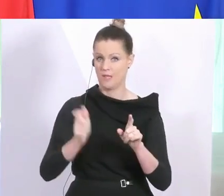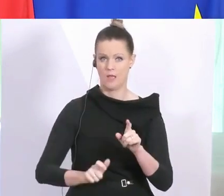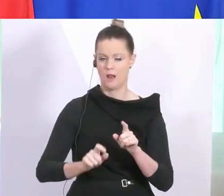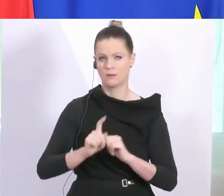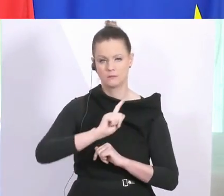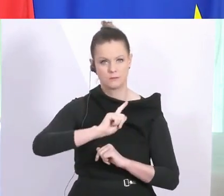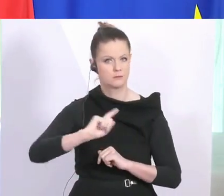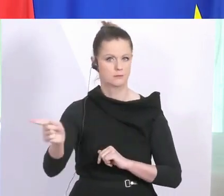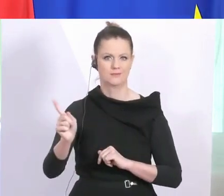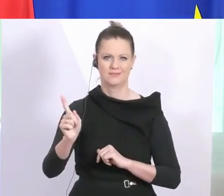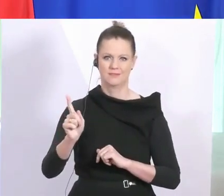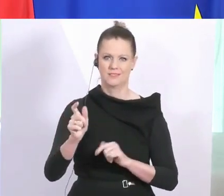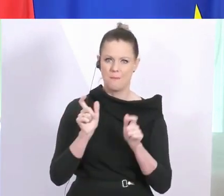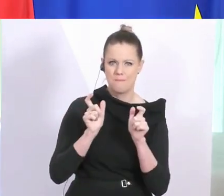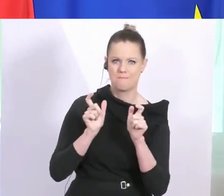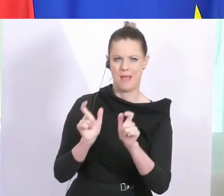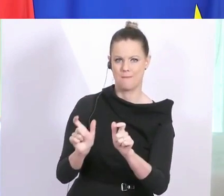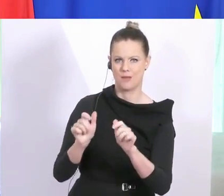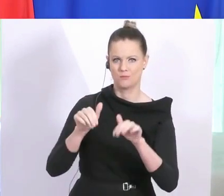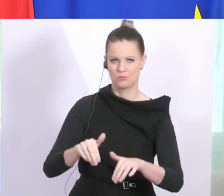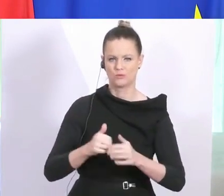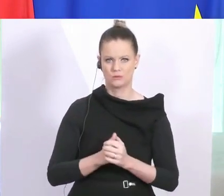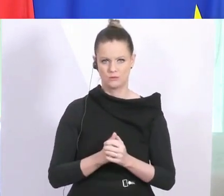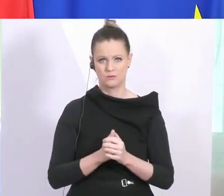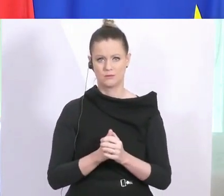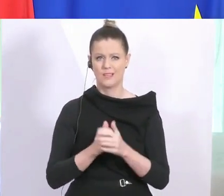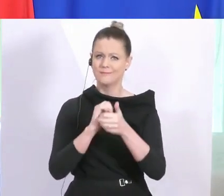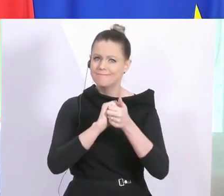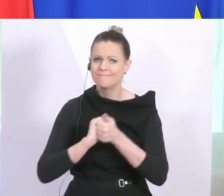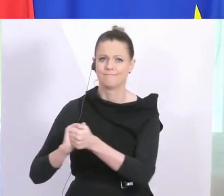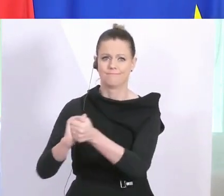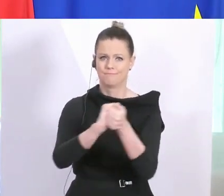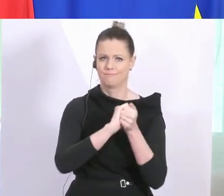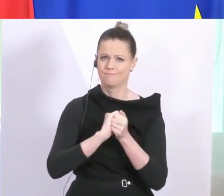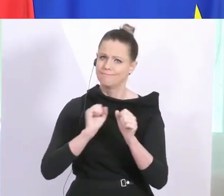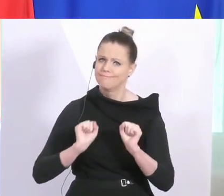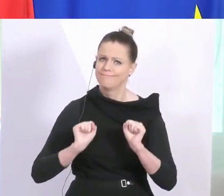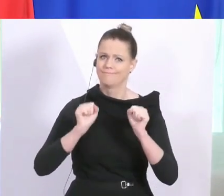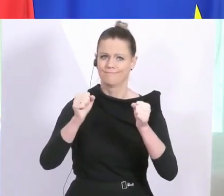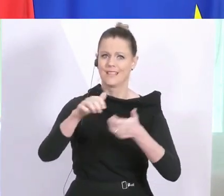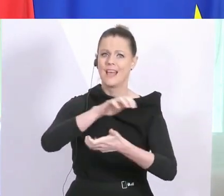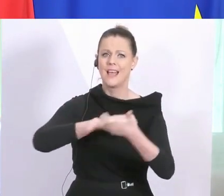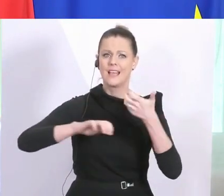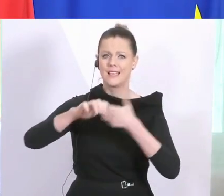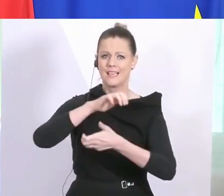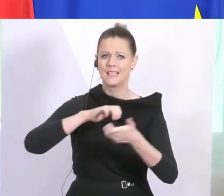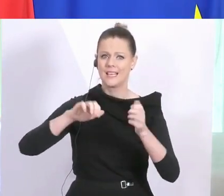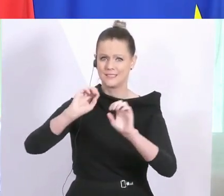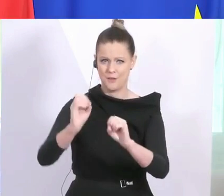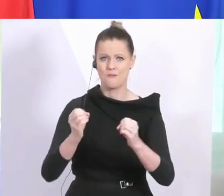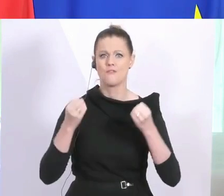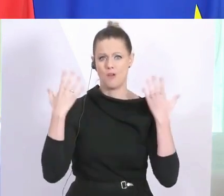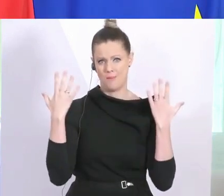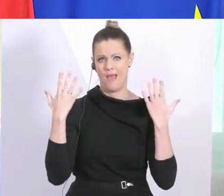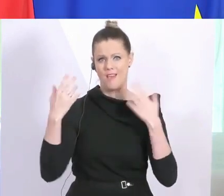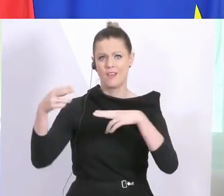Italien ist und gemeinsam alles zu tun, damit wir schnell wieder aus dieser Krise herauskommen, um wieder